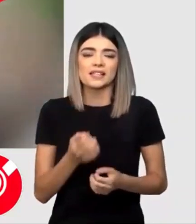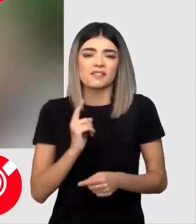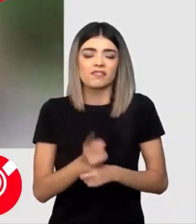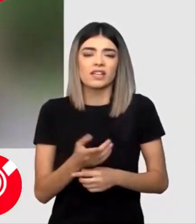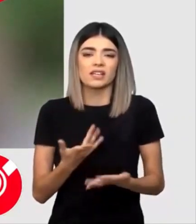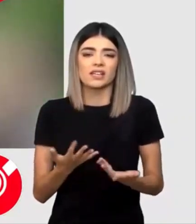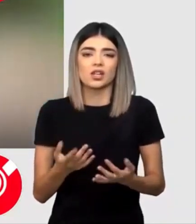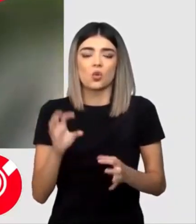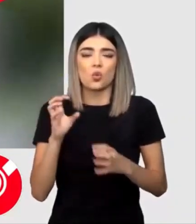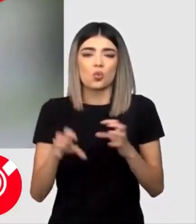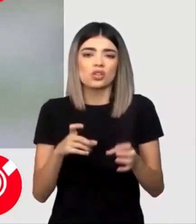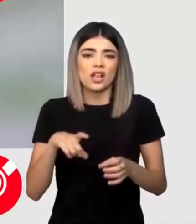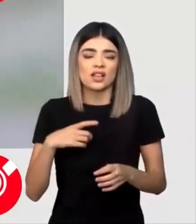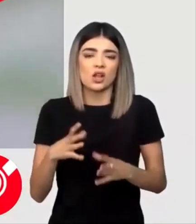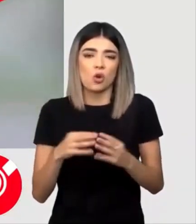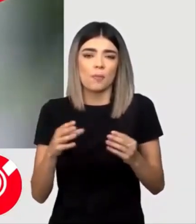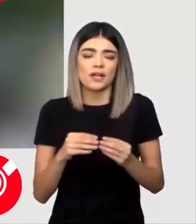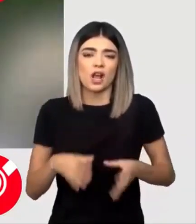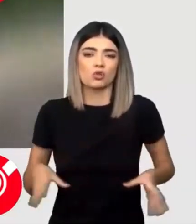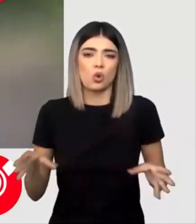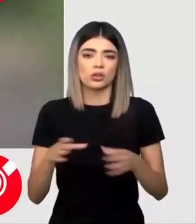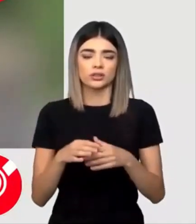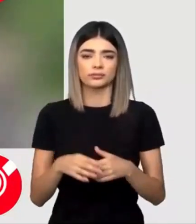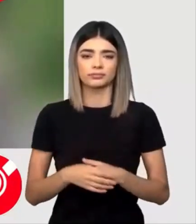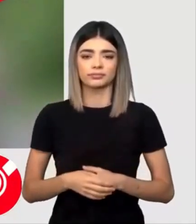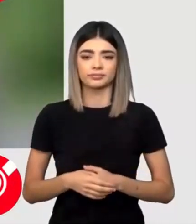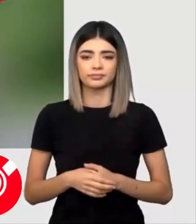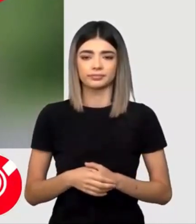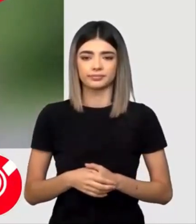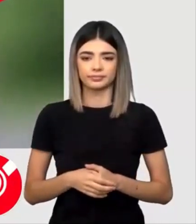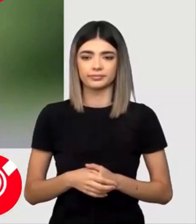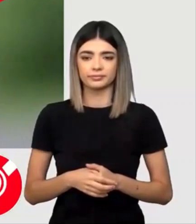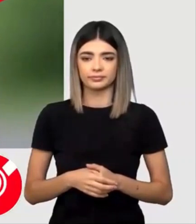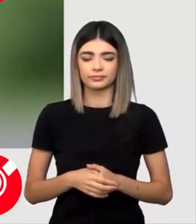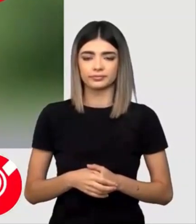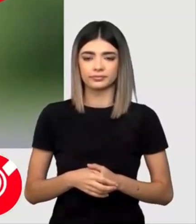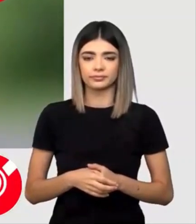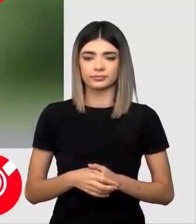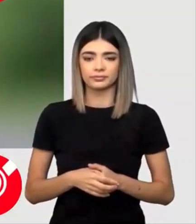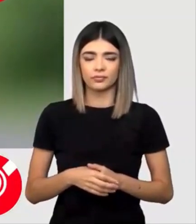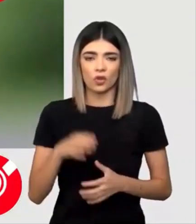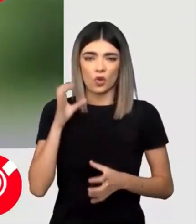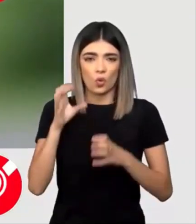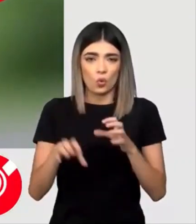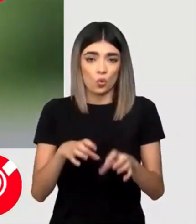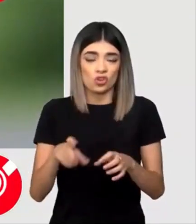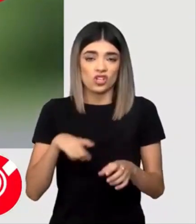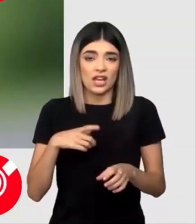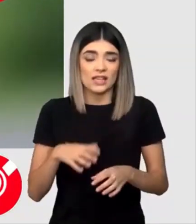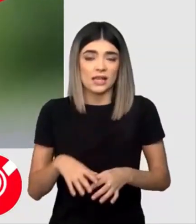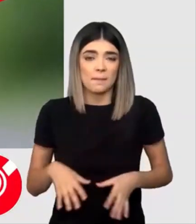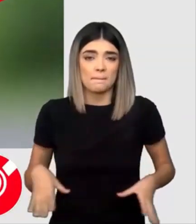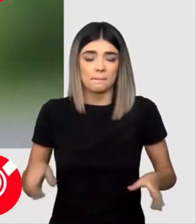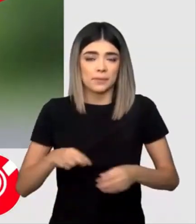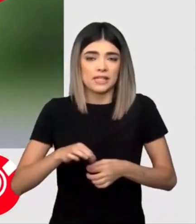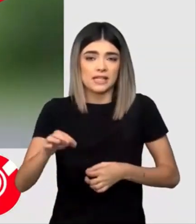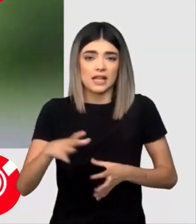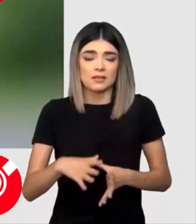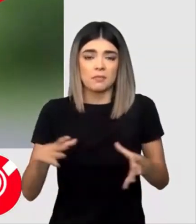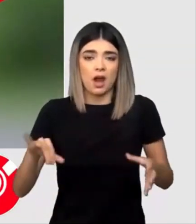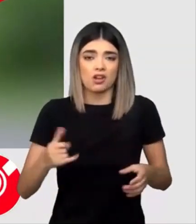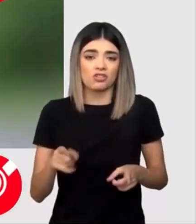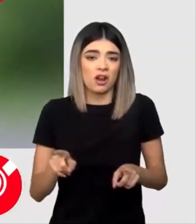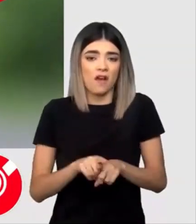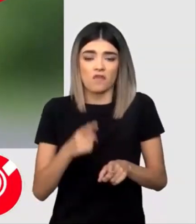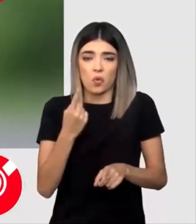exact câți urși avem în România. Pentru că, așa cum am spus, urșii călătoresc pe distanțe mari și același urs